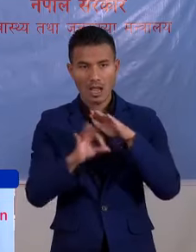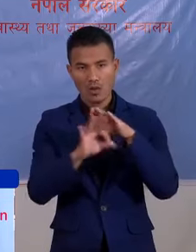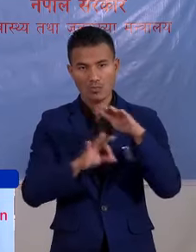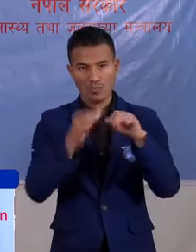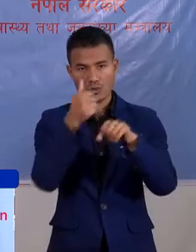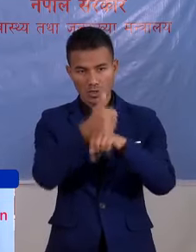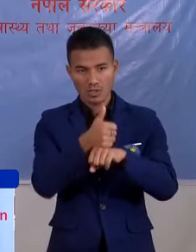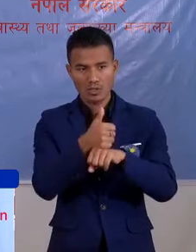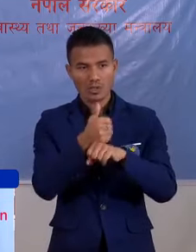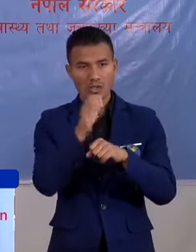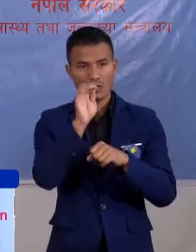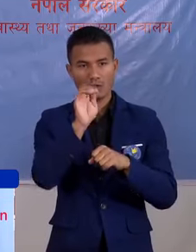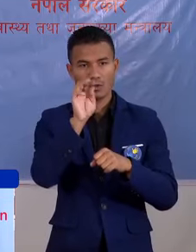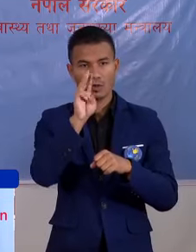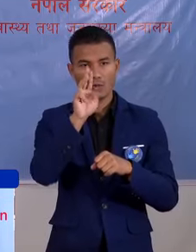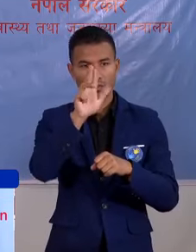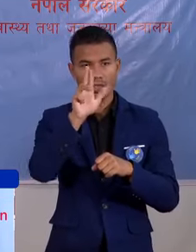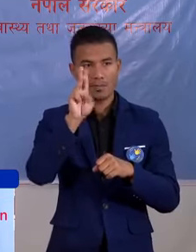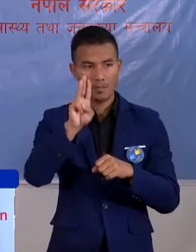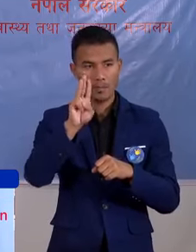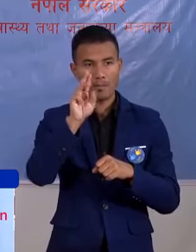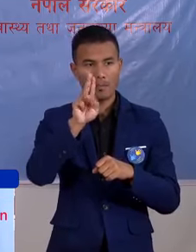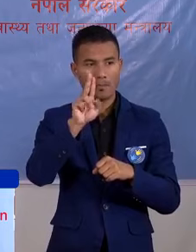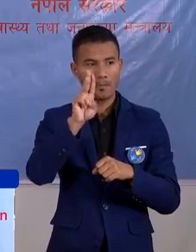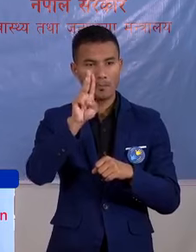छे समीम मिया अन्सारी लाई